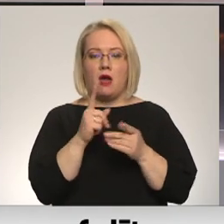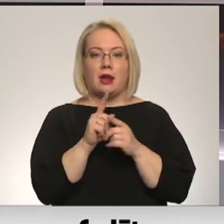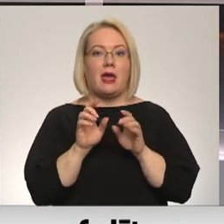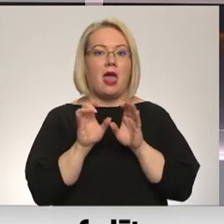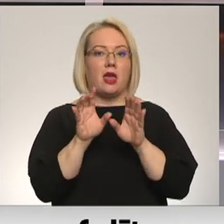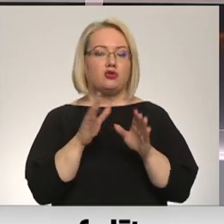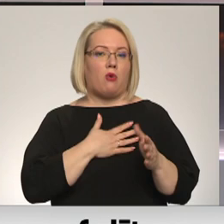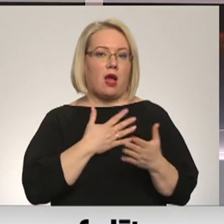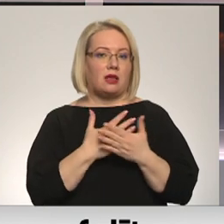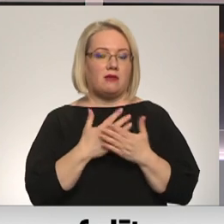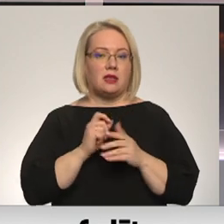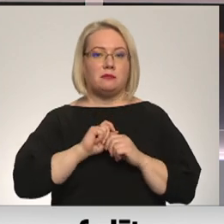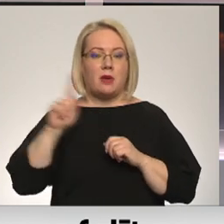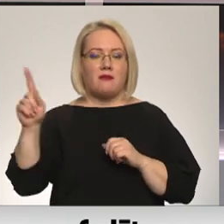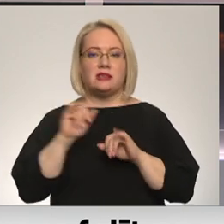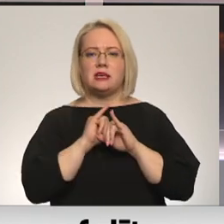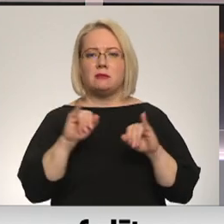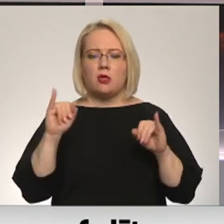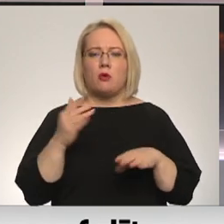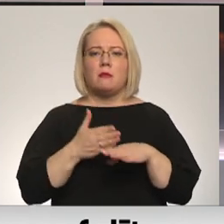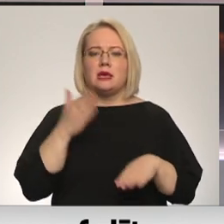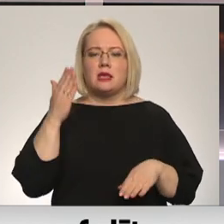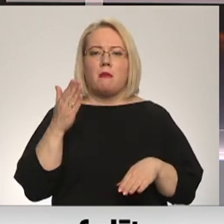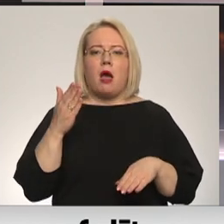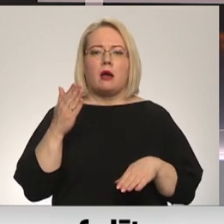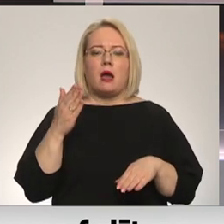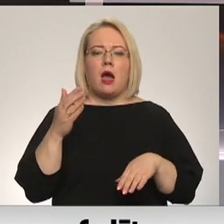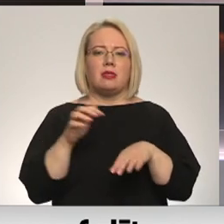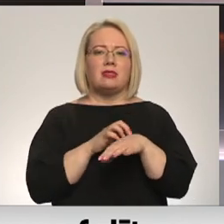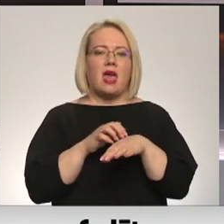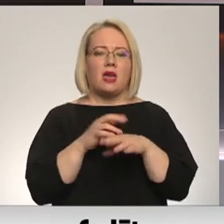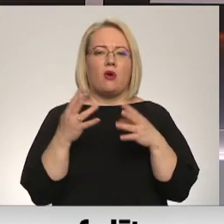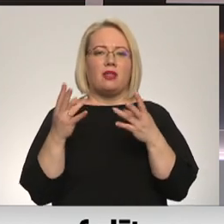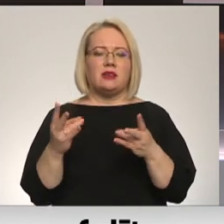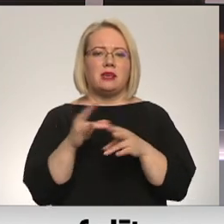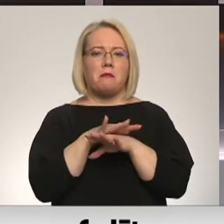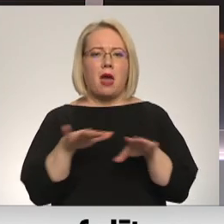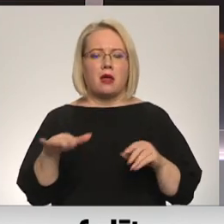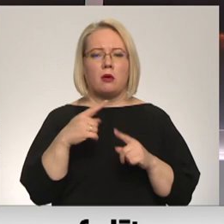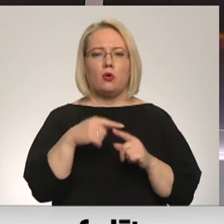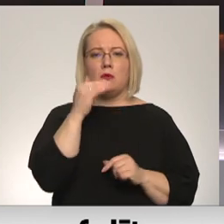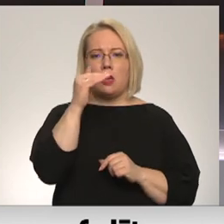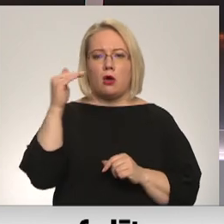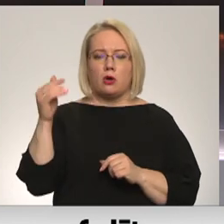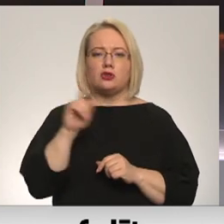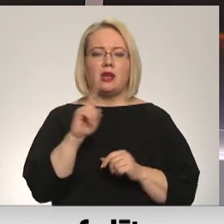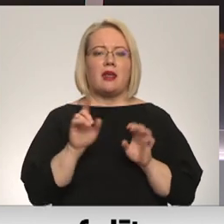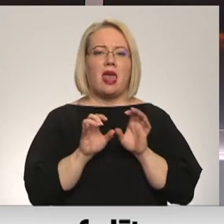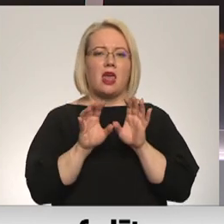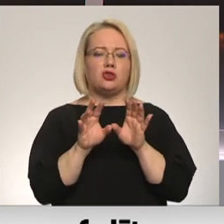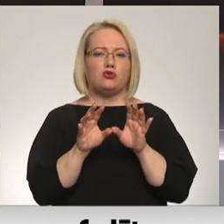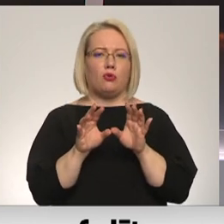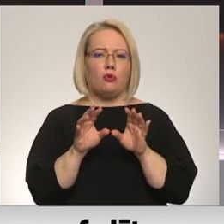aktivitātes pieaugums. Viena no izplatītākajām un bīstamākajām neiroinfekcijām bērniem un pieaugušajiem ir ērča encefilīts.